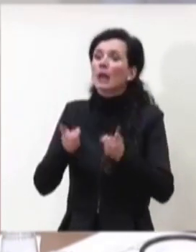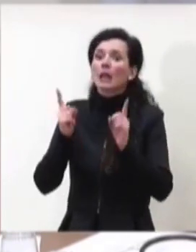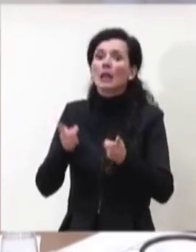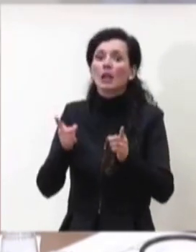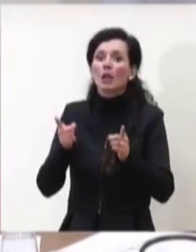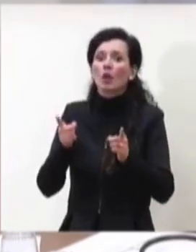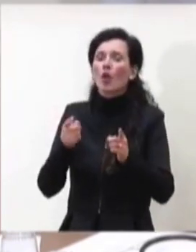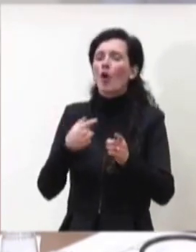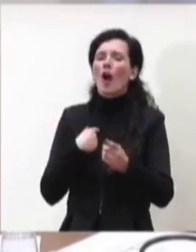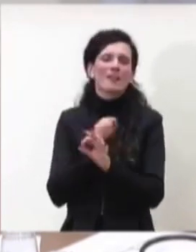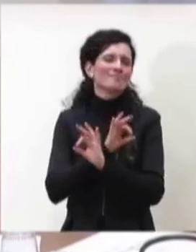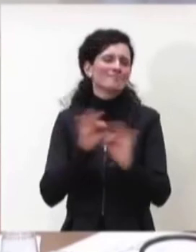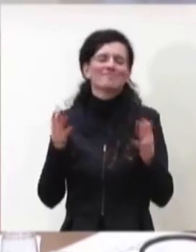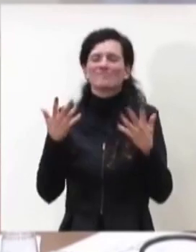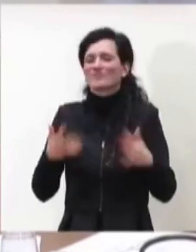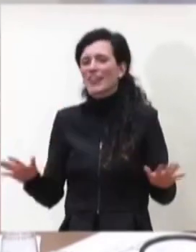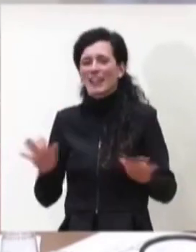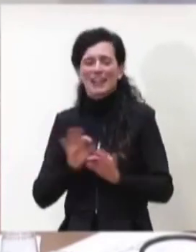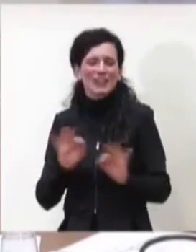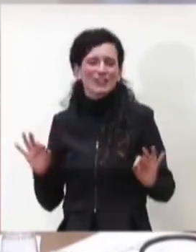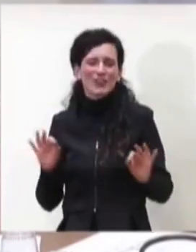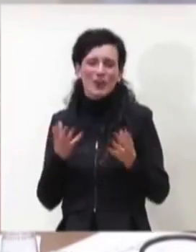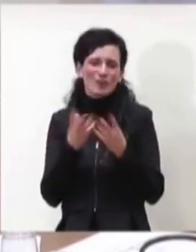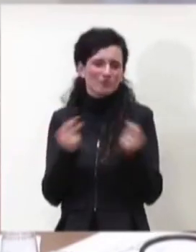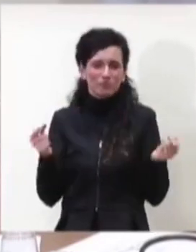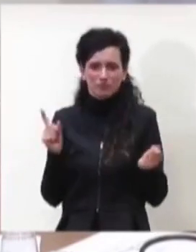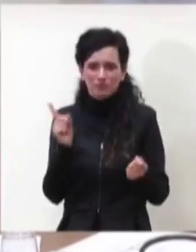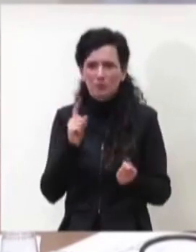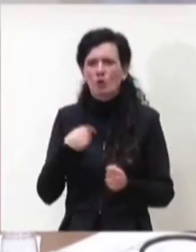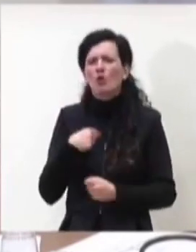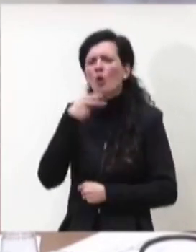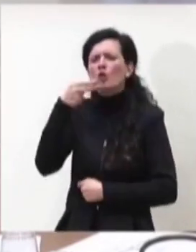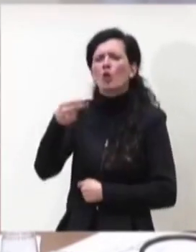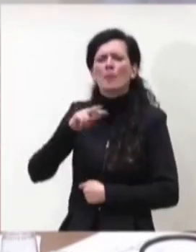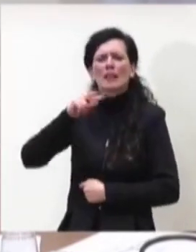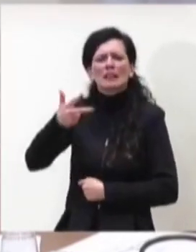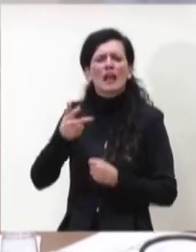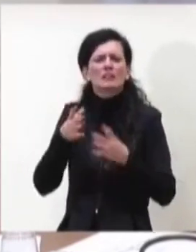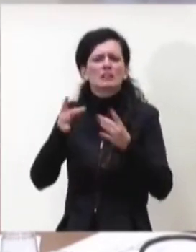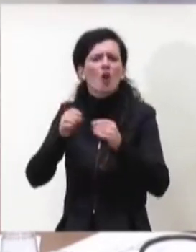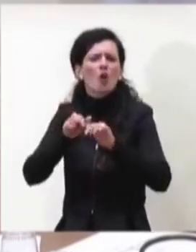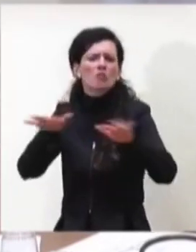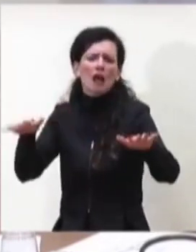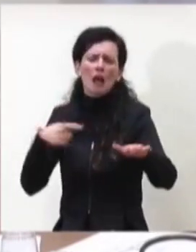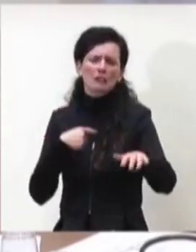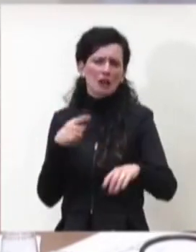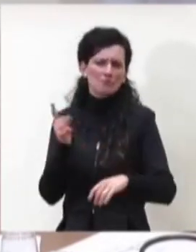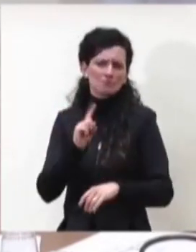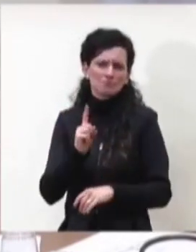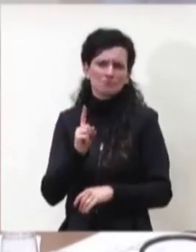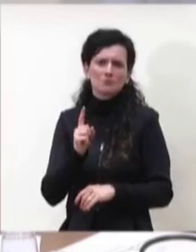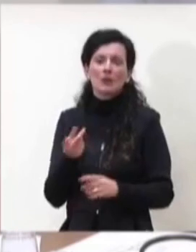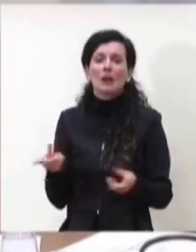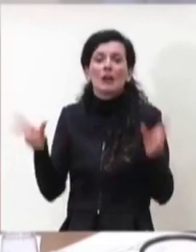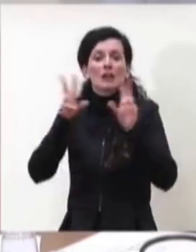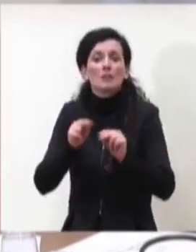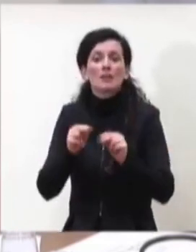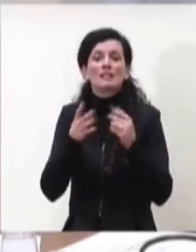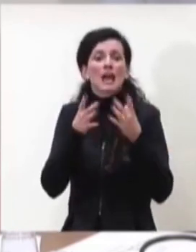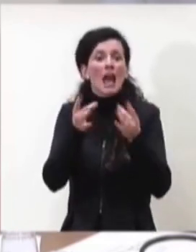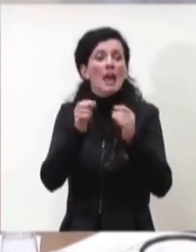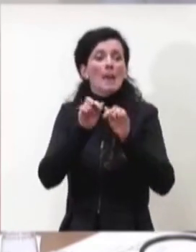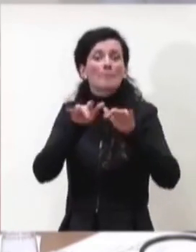quello io non chiamare neanche terzo ondato quello di una ripresa diciamo della dell'epidemia insomma qualche segnale